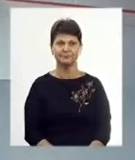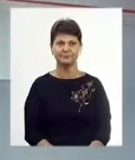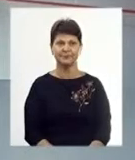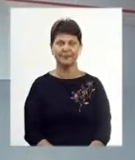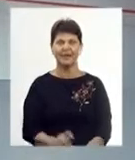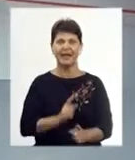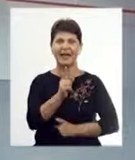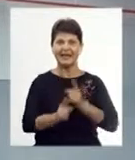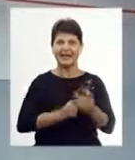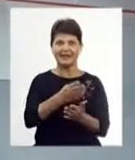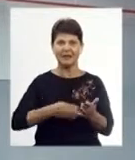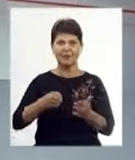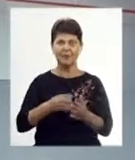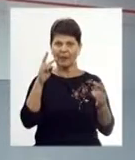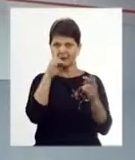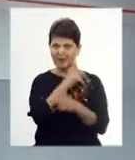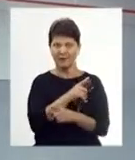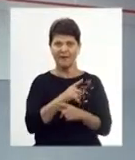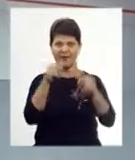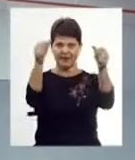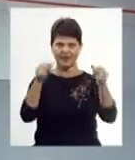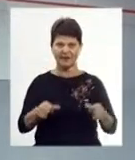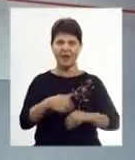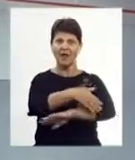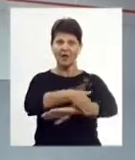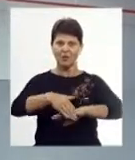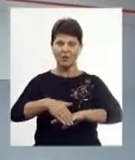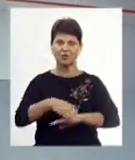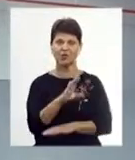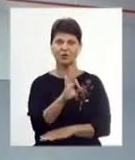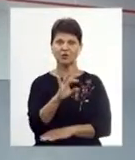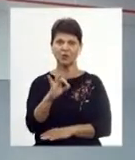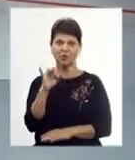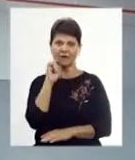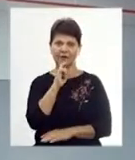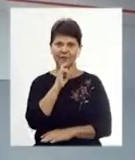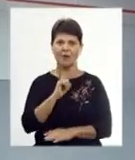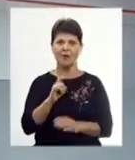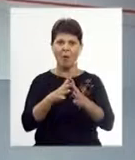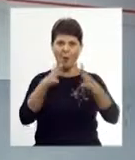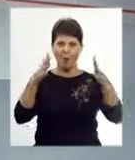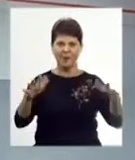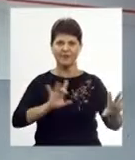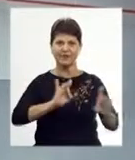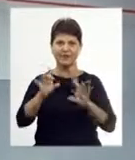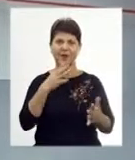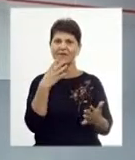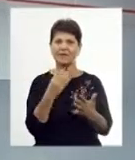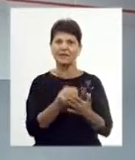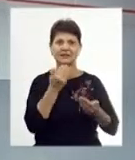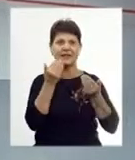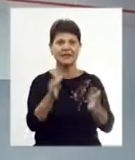Демонтувати неправильні вивіски. У Вінниці на вулиці Соборній продовжують знімати об'ємну рекламу, власники якої не